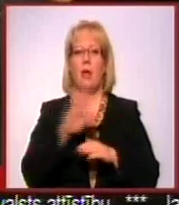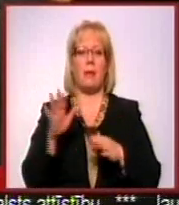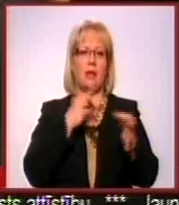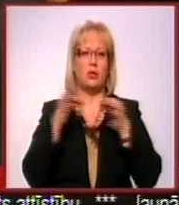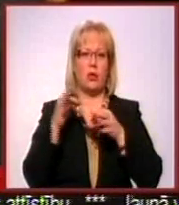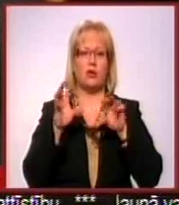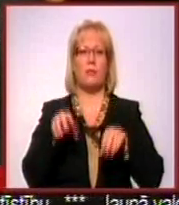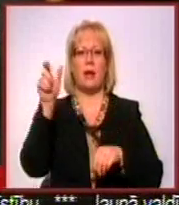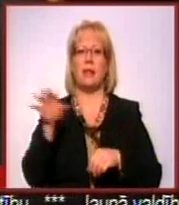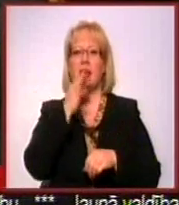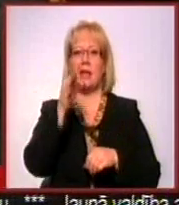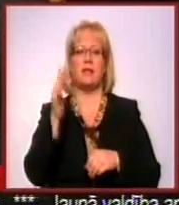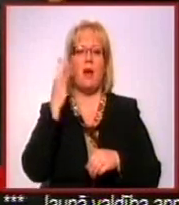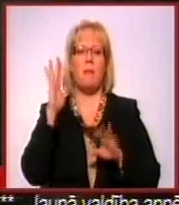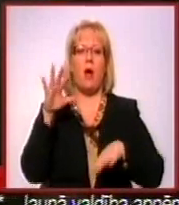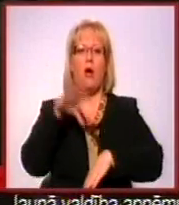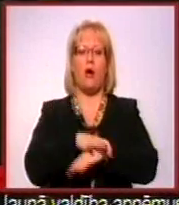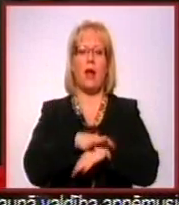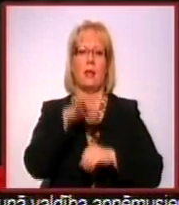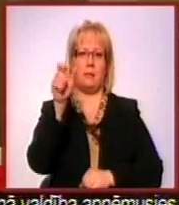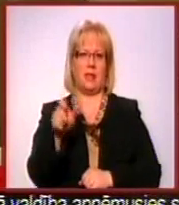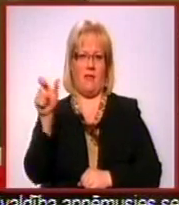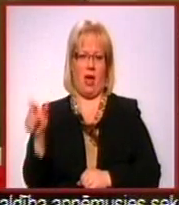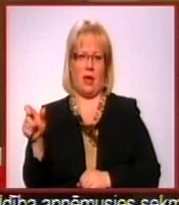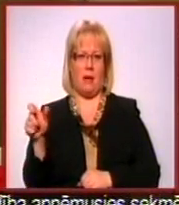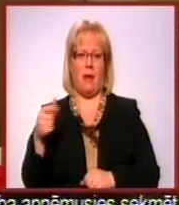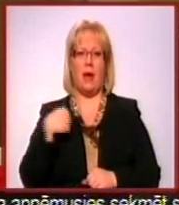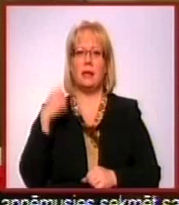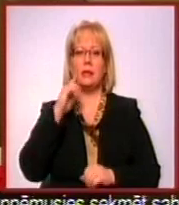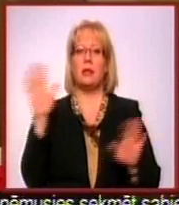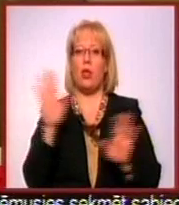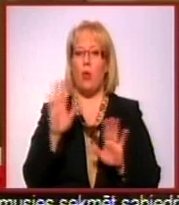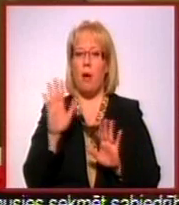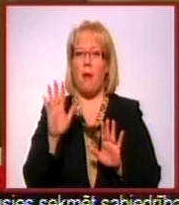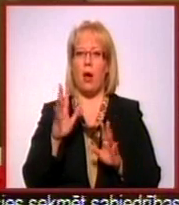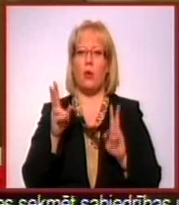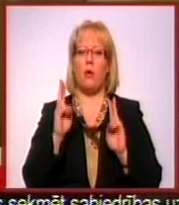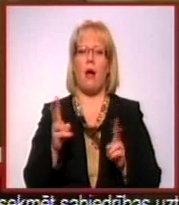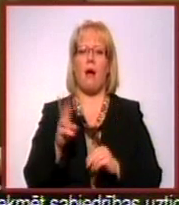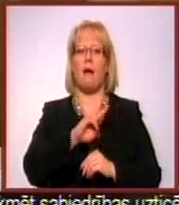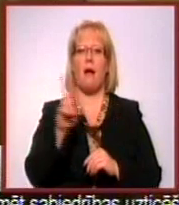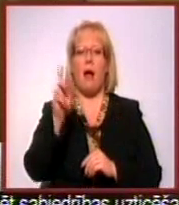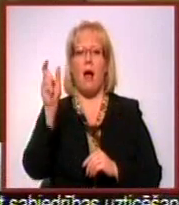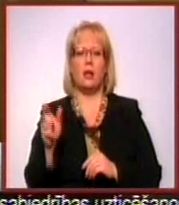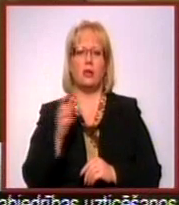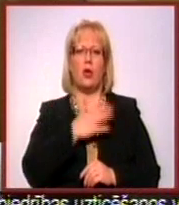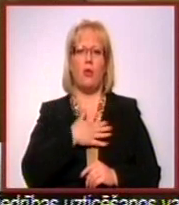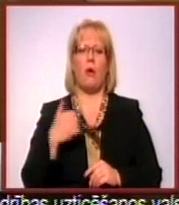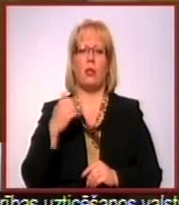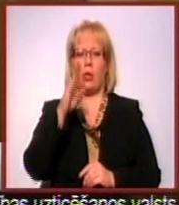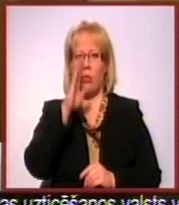prezidents neizteic viedokli par konkrētiem cilvēkiem. Es nedomāju, ka kāds ļoti